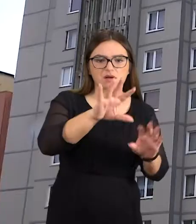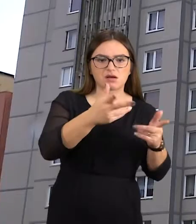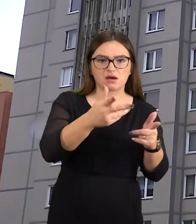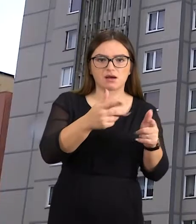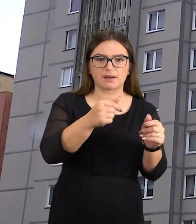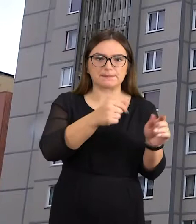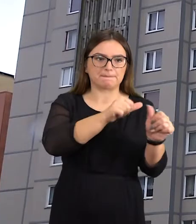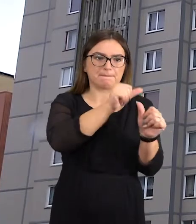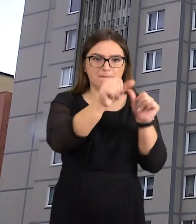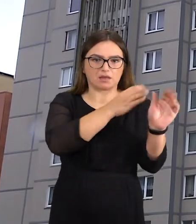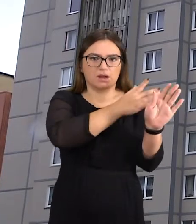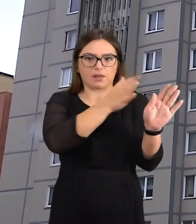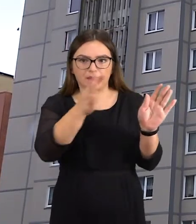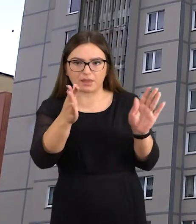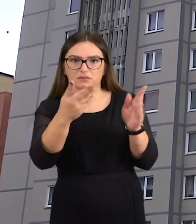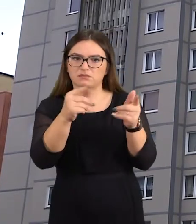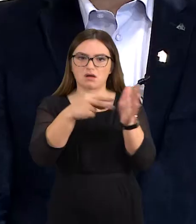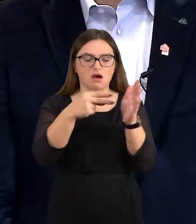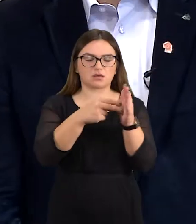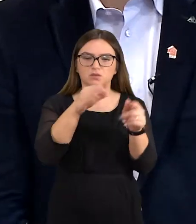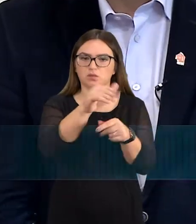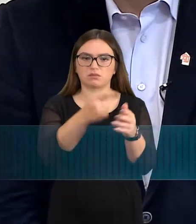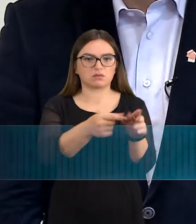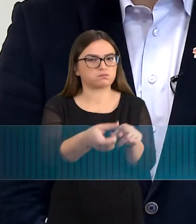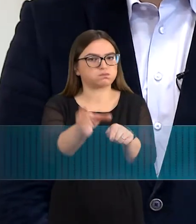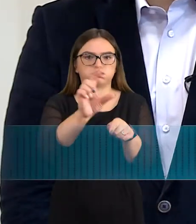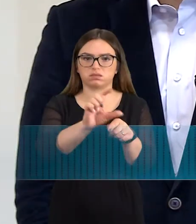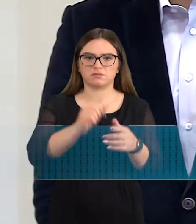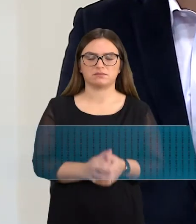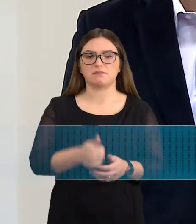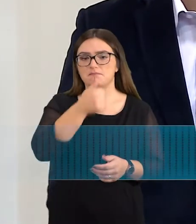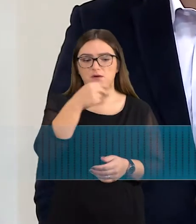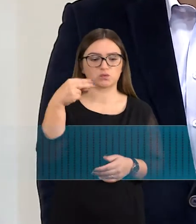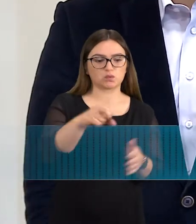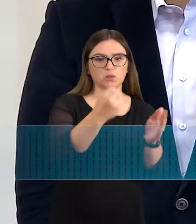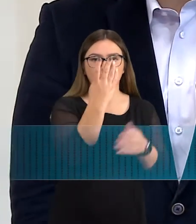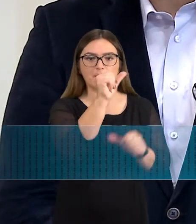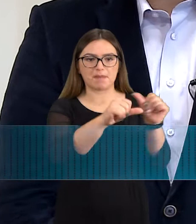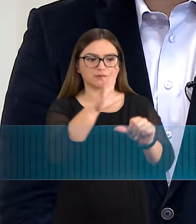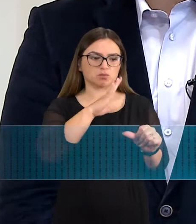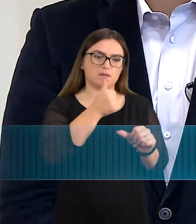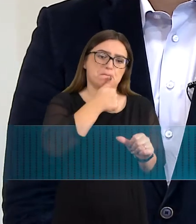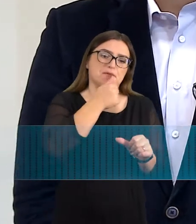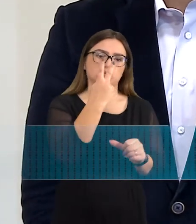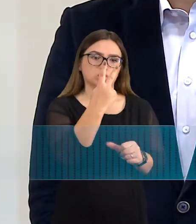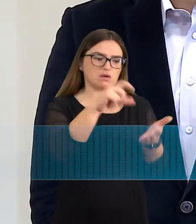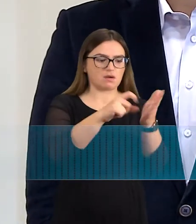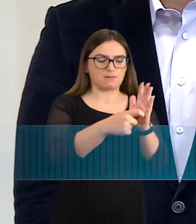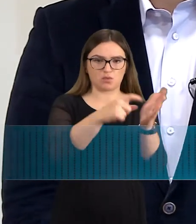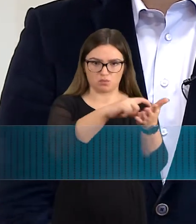pastaruosius keliarius metus kilo ne procentais, o kartais. 2014 metais buvo, na, imkim dviejų kambarių būtas,